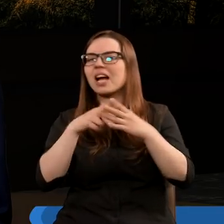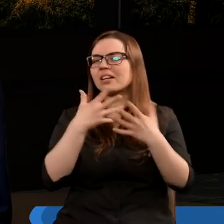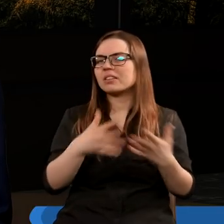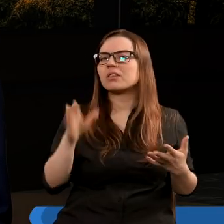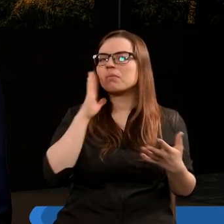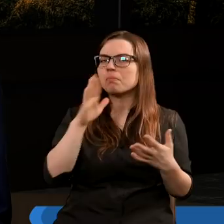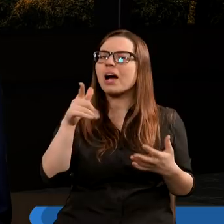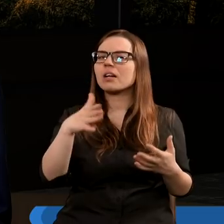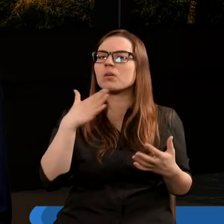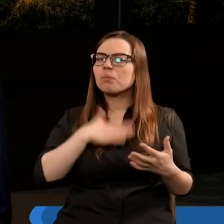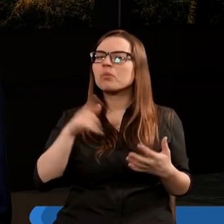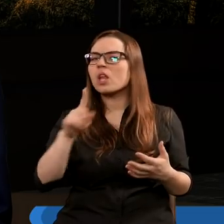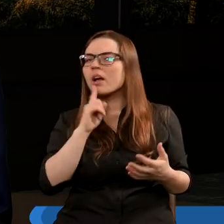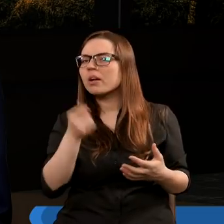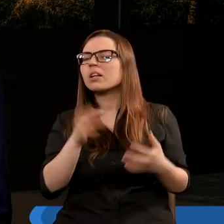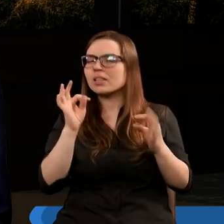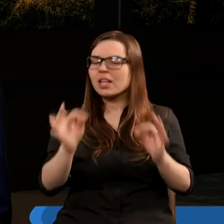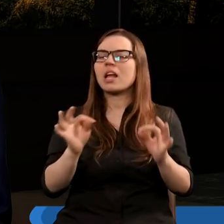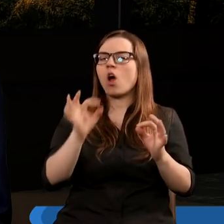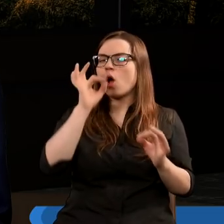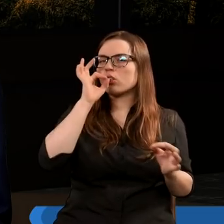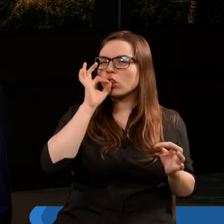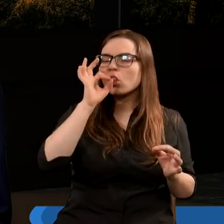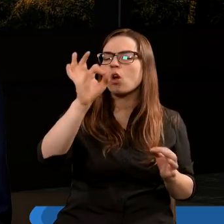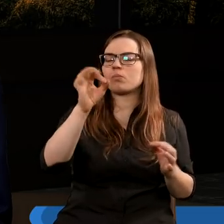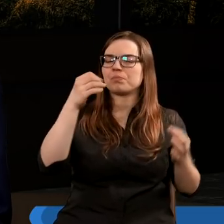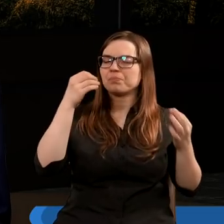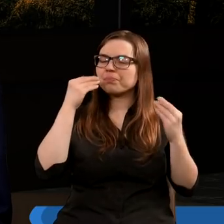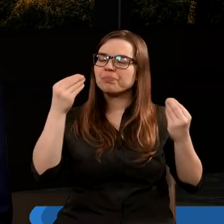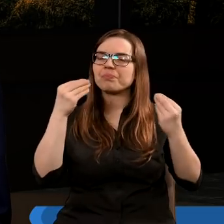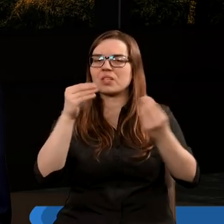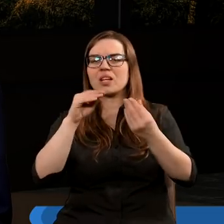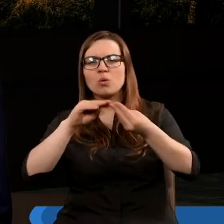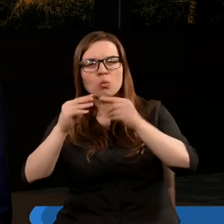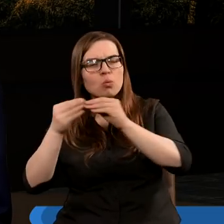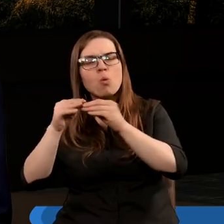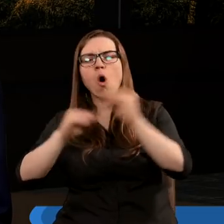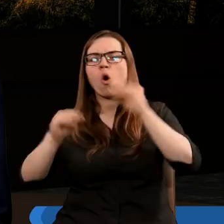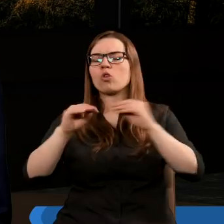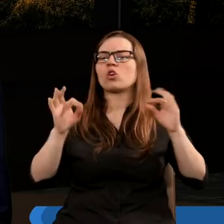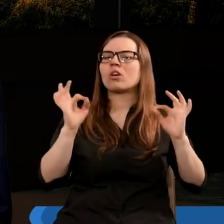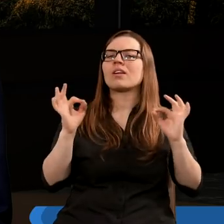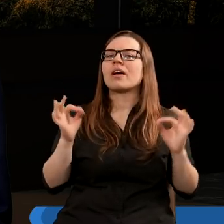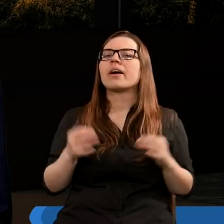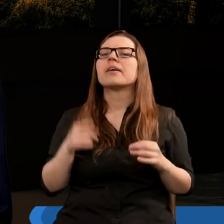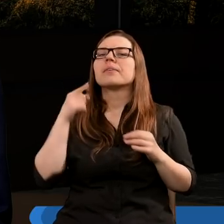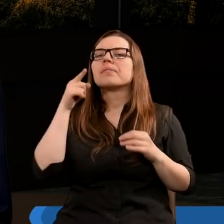dzieją na ziemi. Bardzo mi się podoba, że to poselstwo jest tak klarowne. Mówi o tym, od razu porządkuje te wszystkie role, jaką